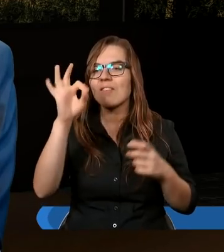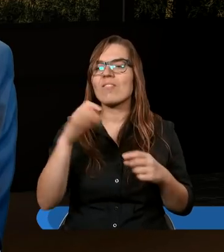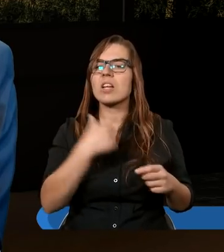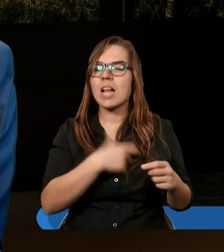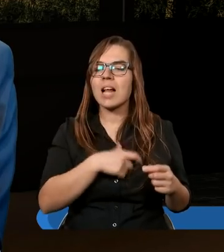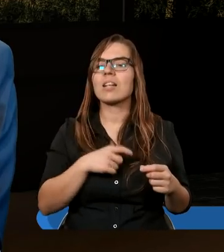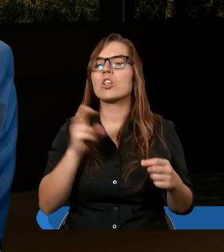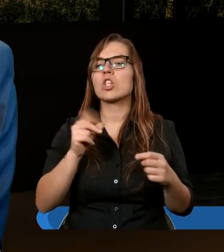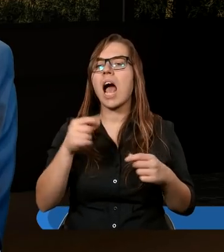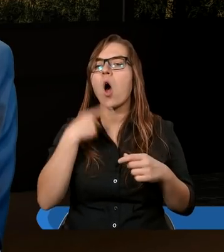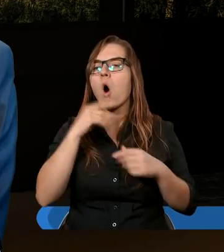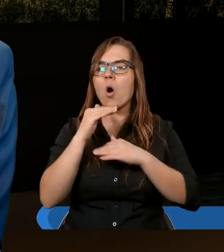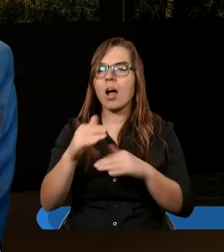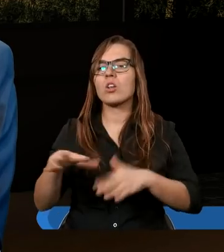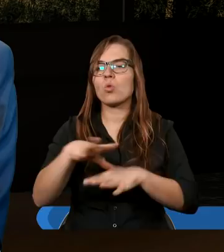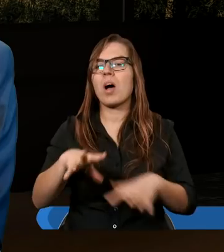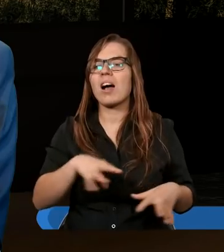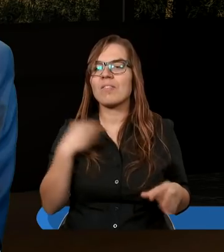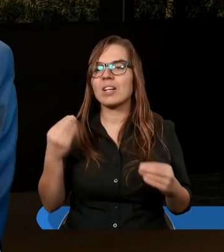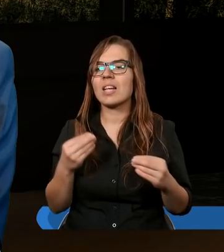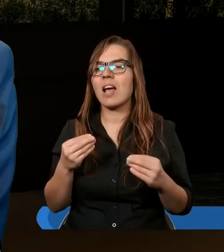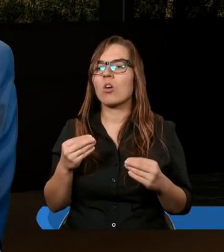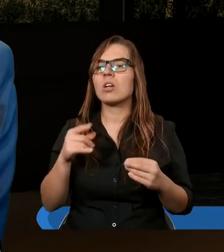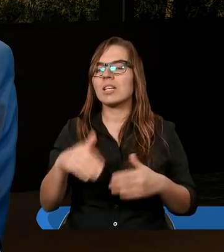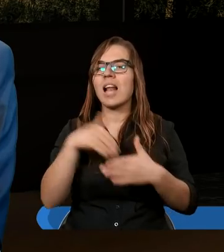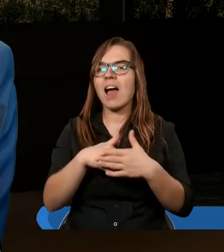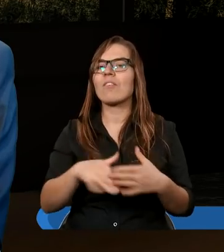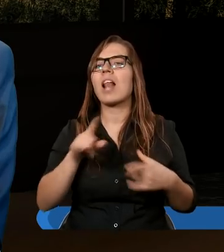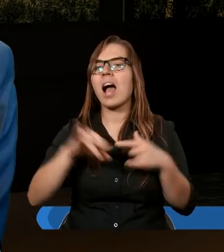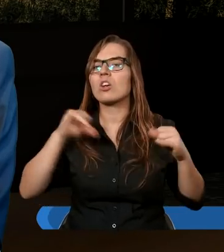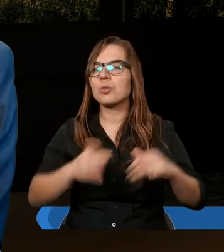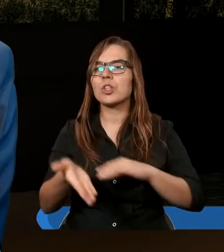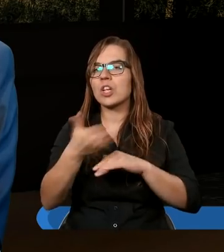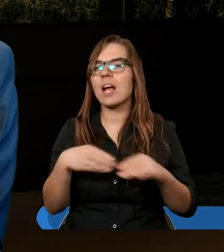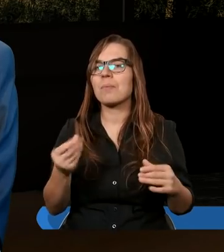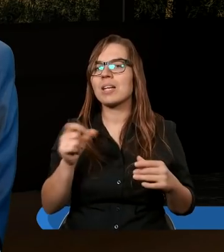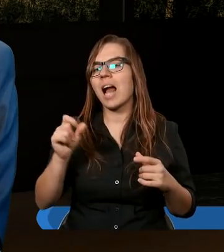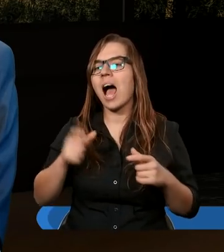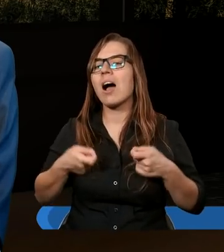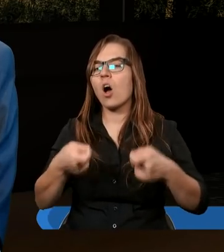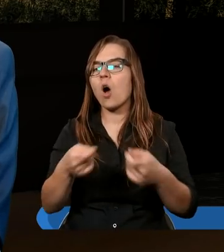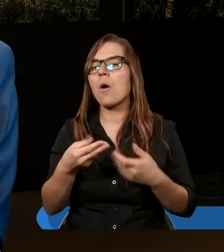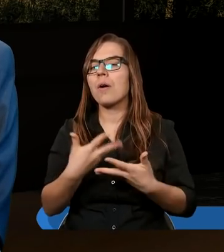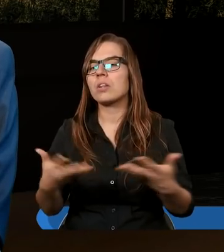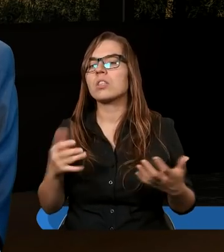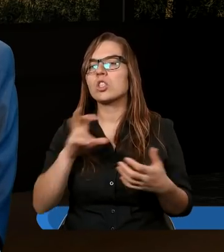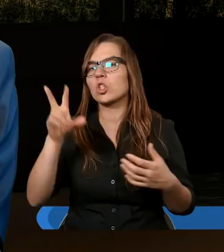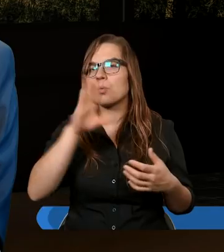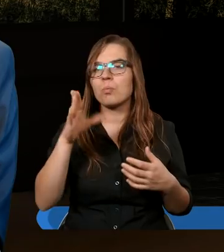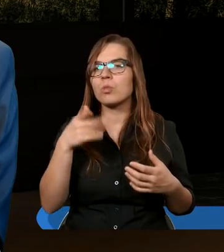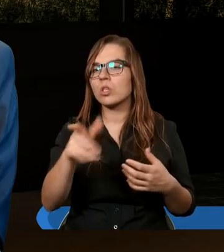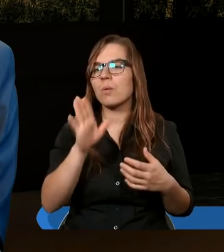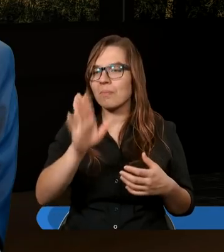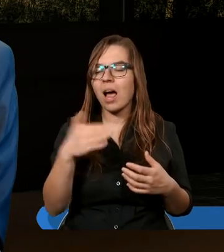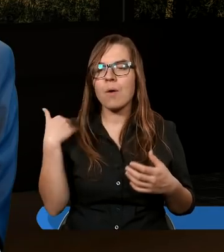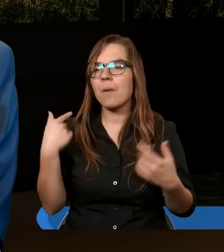serce Twoje, że okłamałeś Ducha Świętego i zachowałeś dla siebie część pieniędzy za rolę? Czyż póki ją